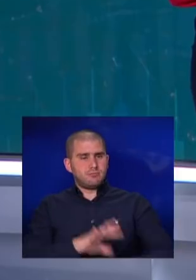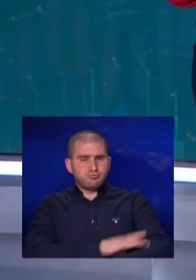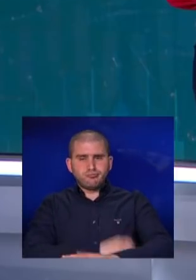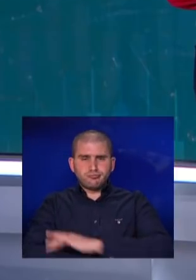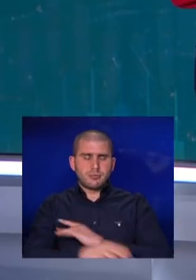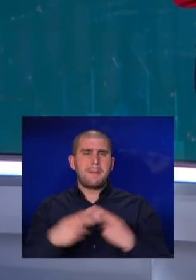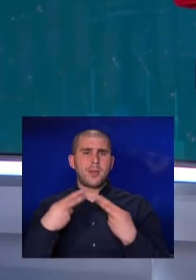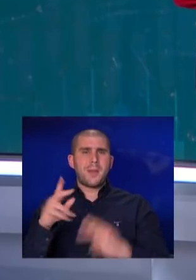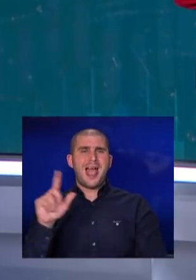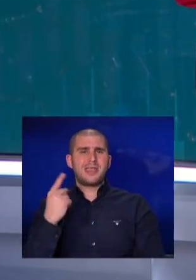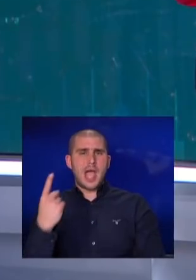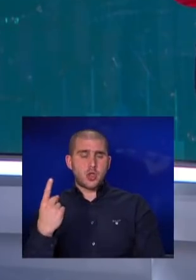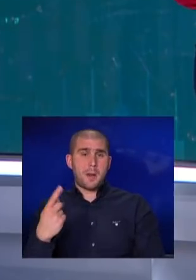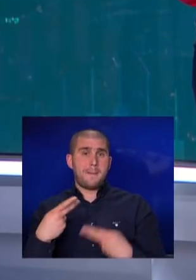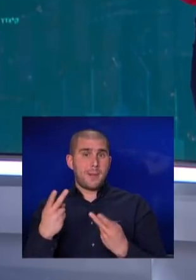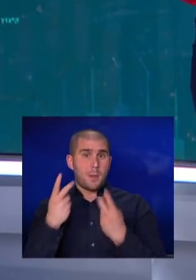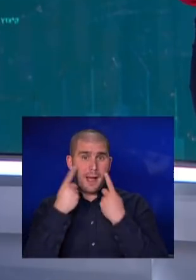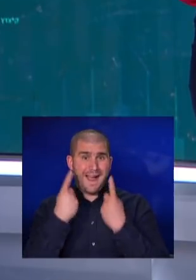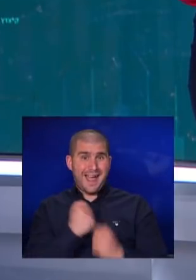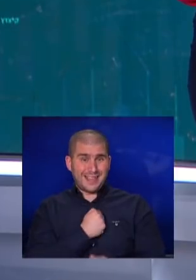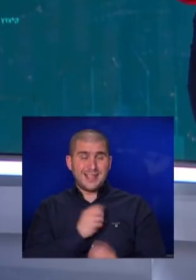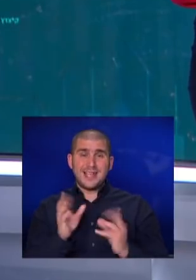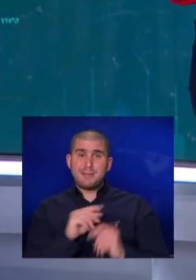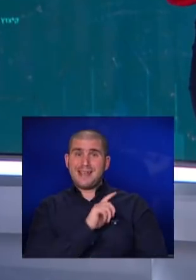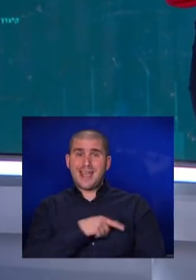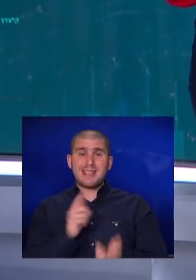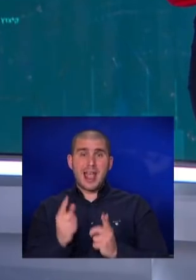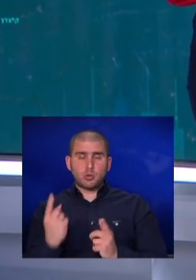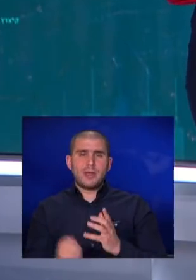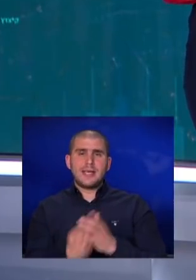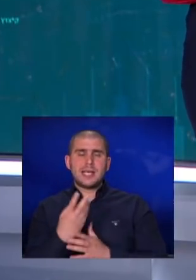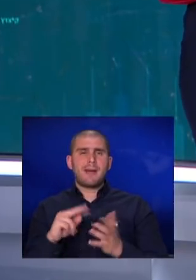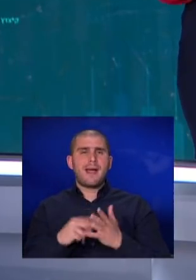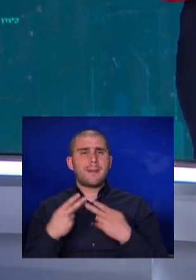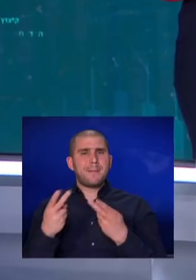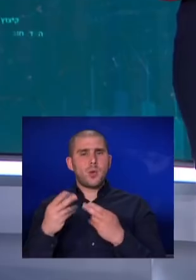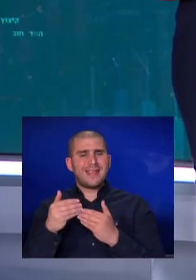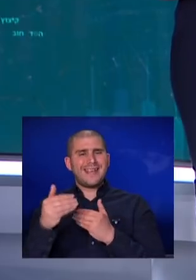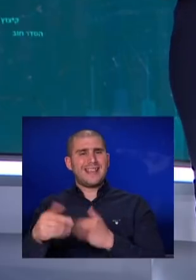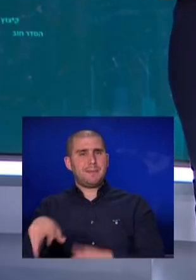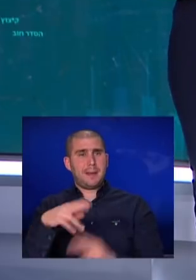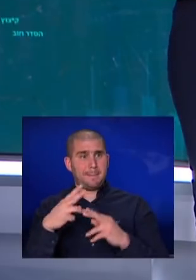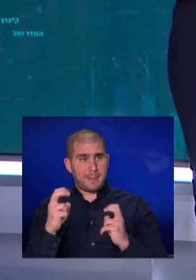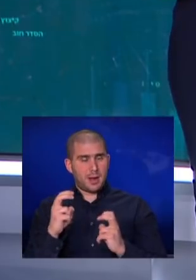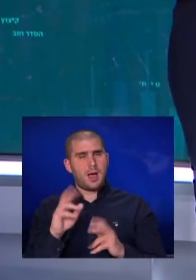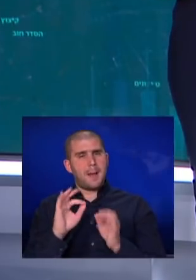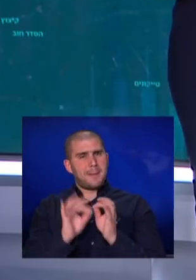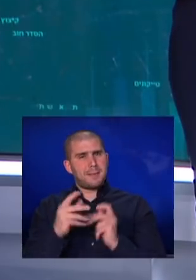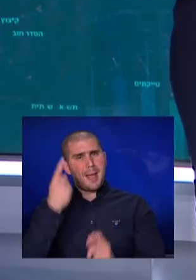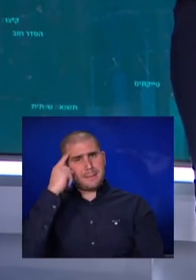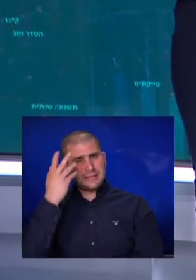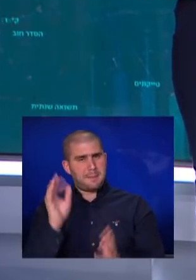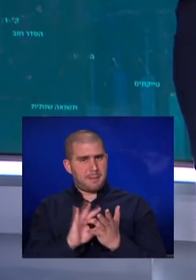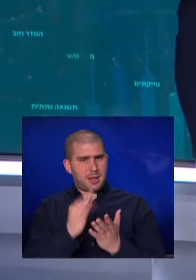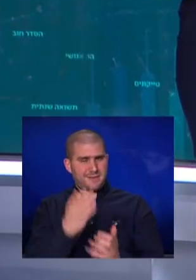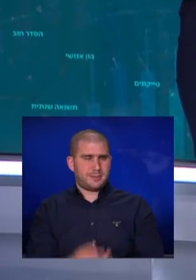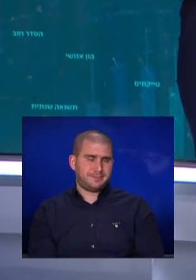החולים לנייד או בית חולים חרדי שביחד עם עיריית קלנסוע יקים חדר מיון קדמי בעיר הפרטים על המיזם הזה בכתבה